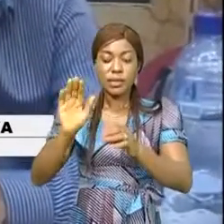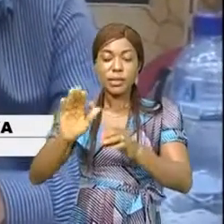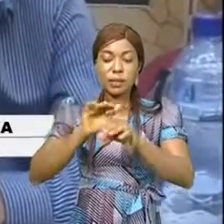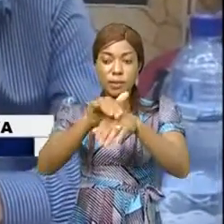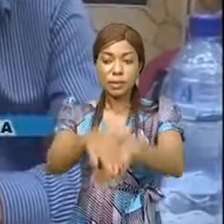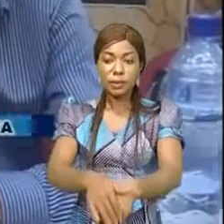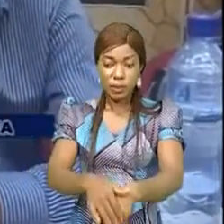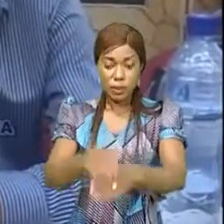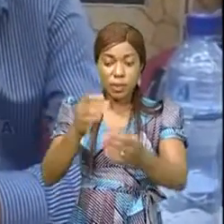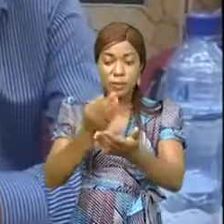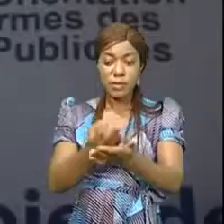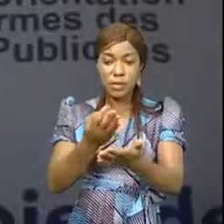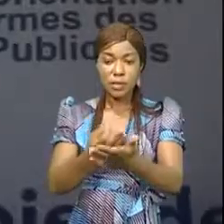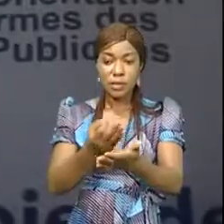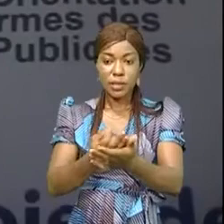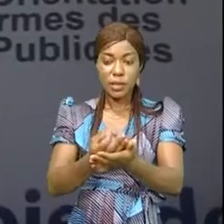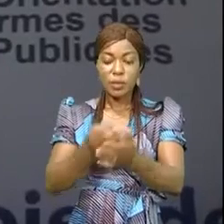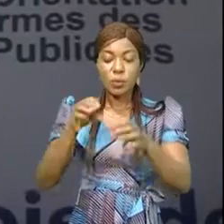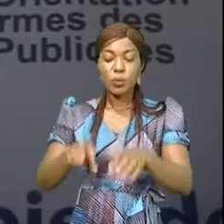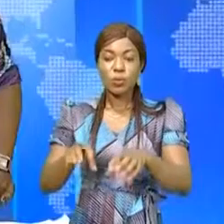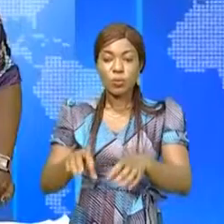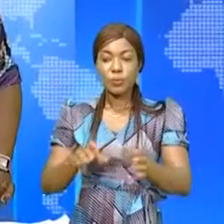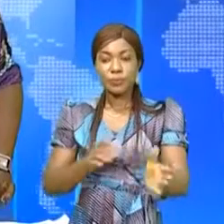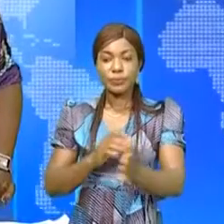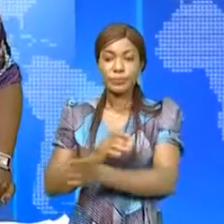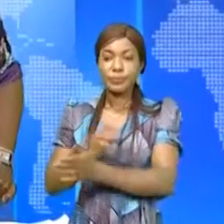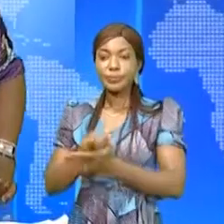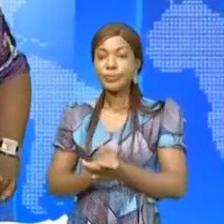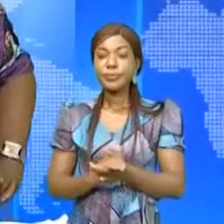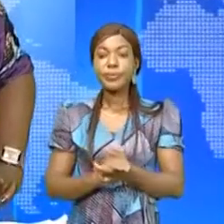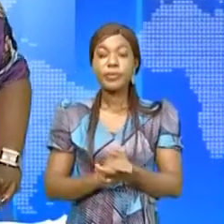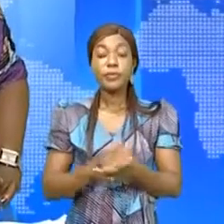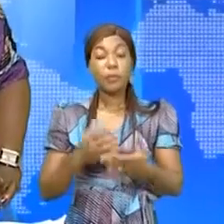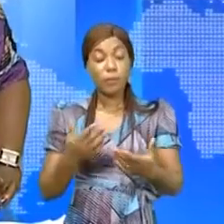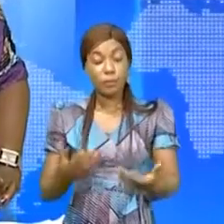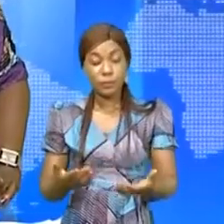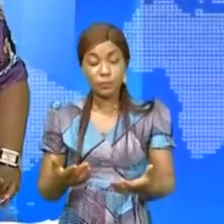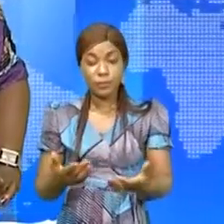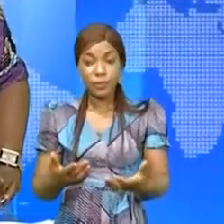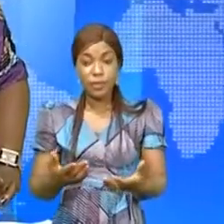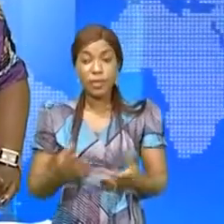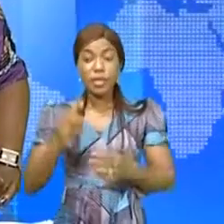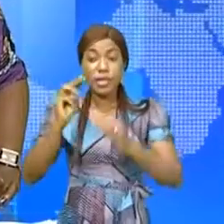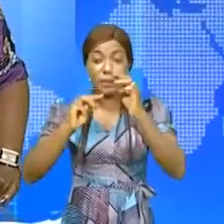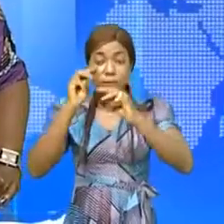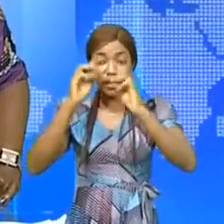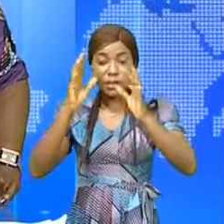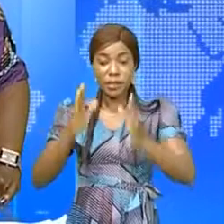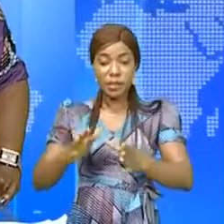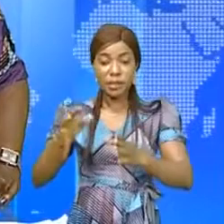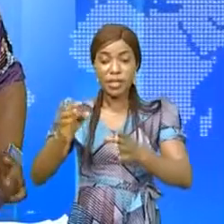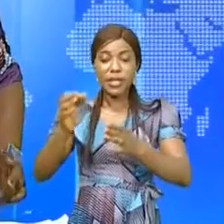processus budgétaire en RDC. C'est une dimension que prend le ministère de la formation